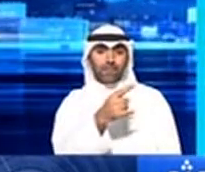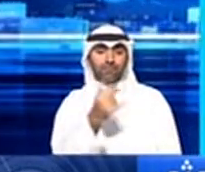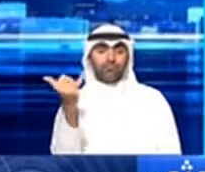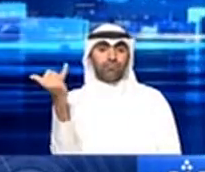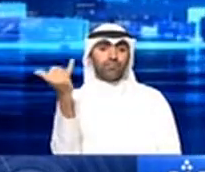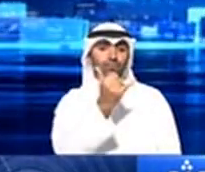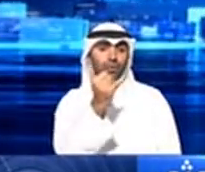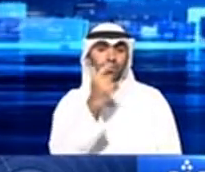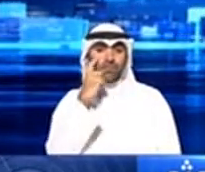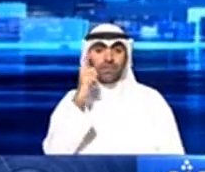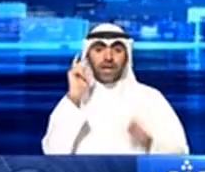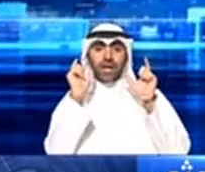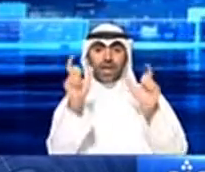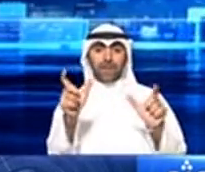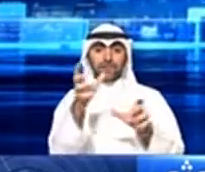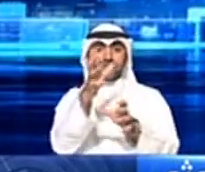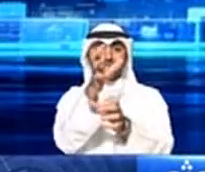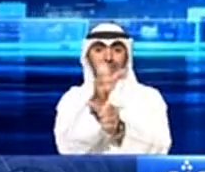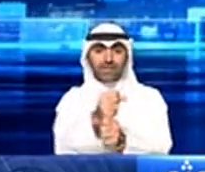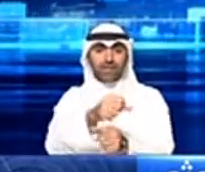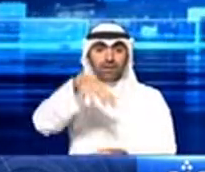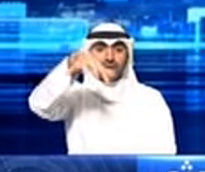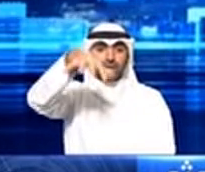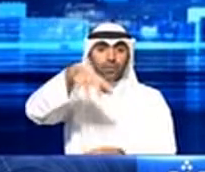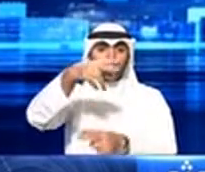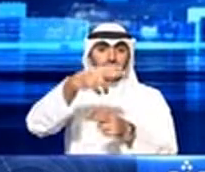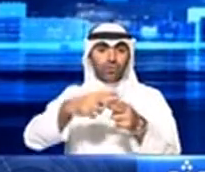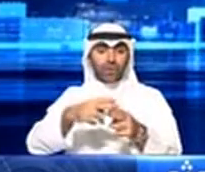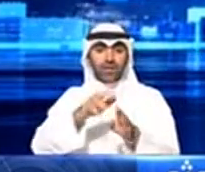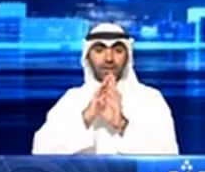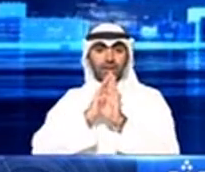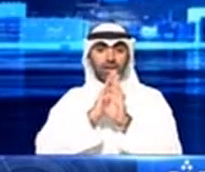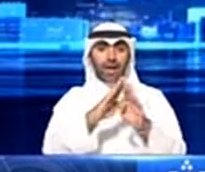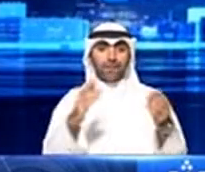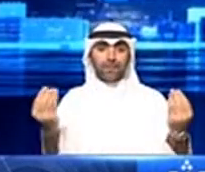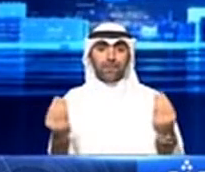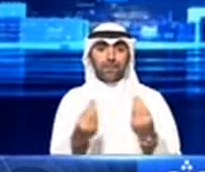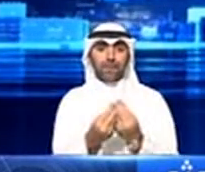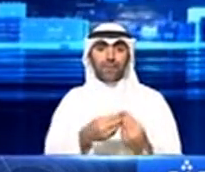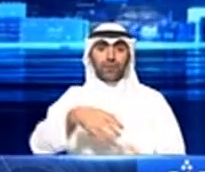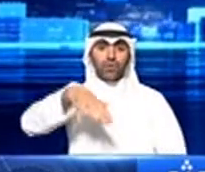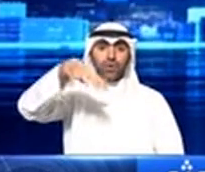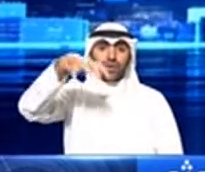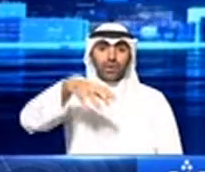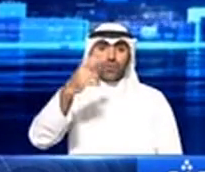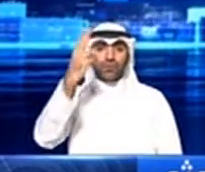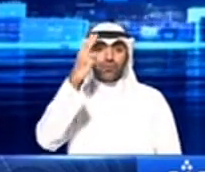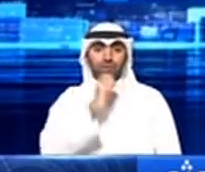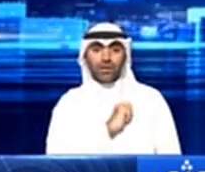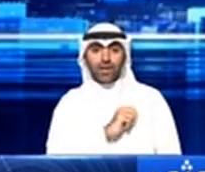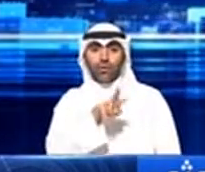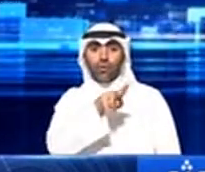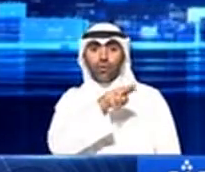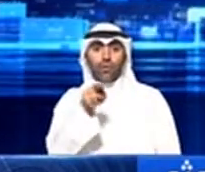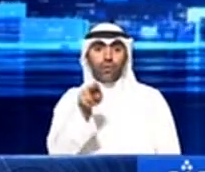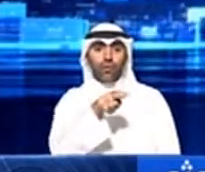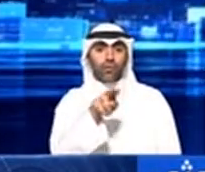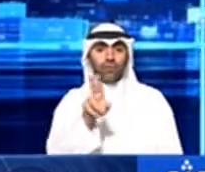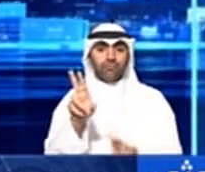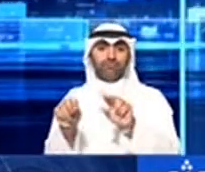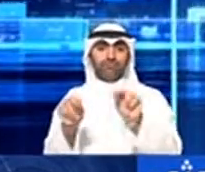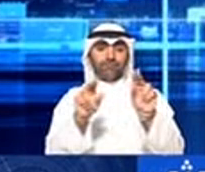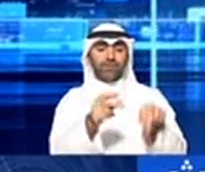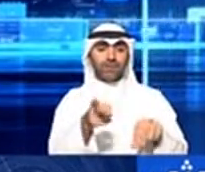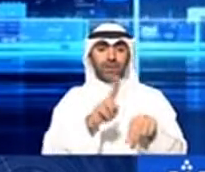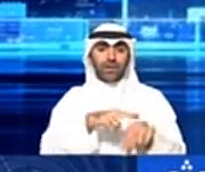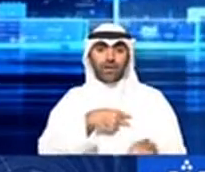الوزارة وقوف دولة الكويت التام مع المملكة العربية السعودية الشقيقة وتأييدها في كل ما تتخذه